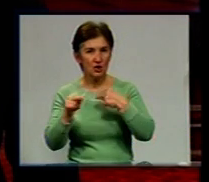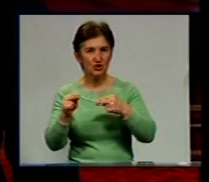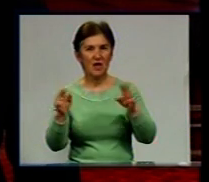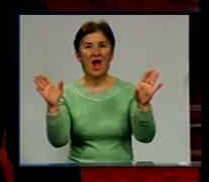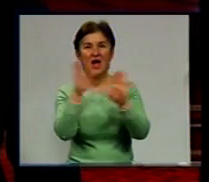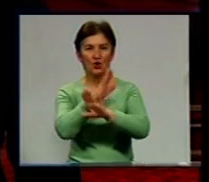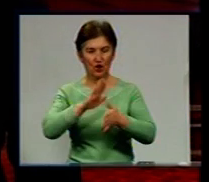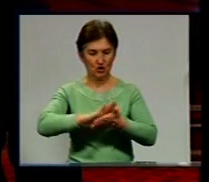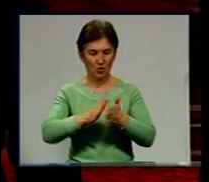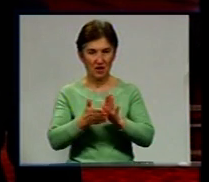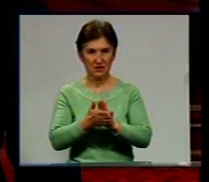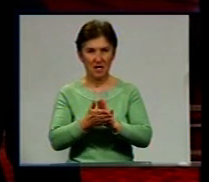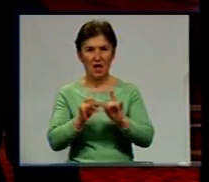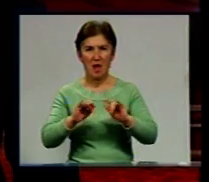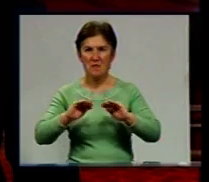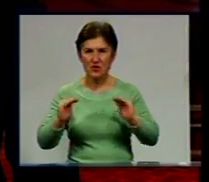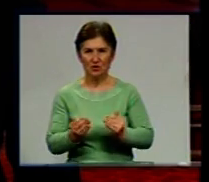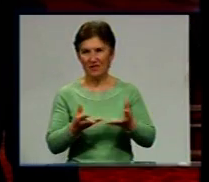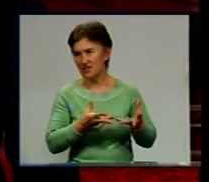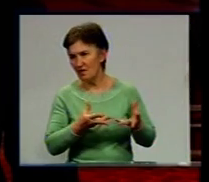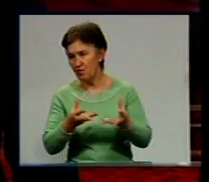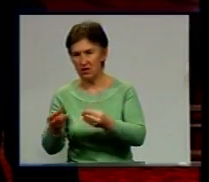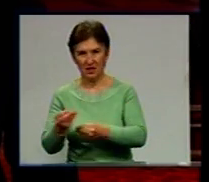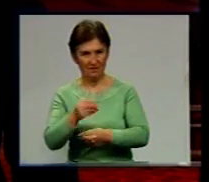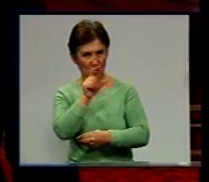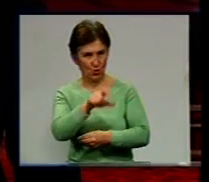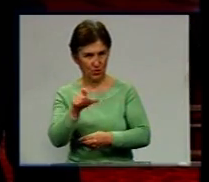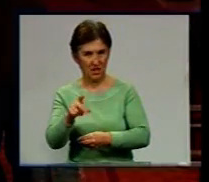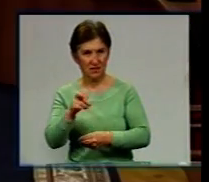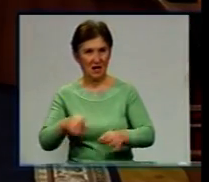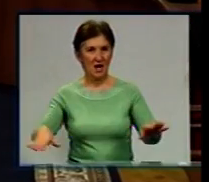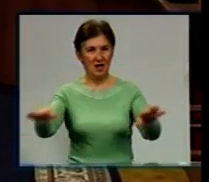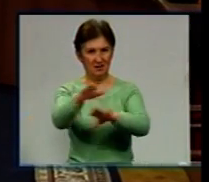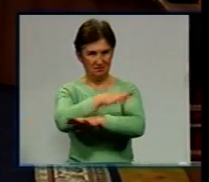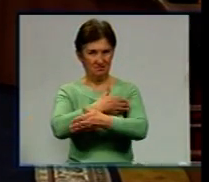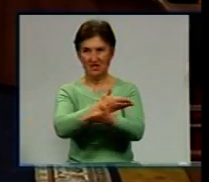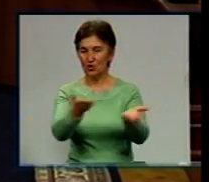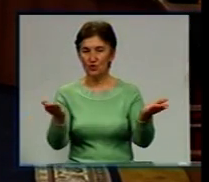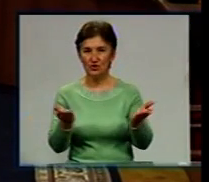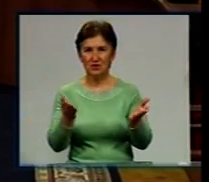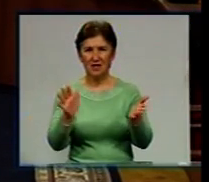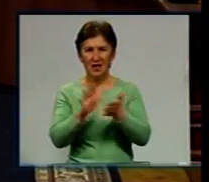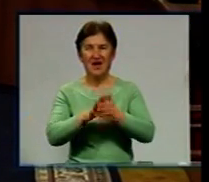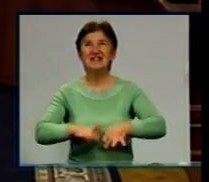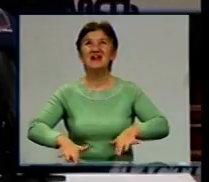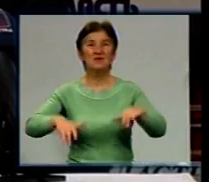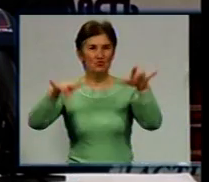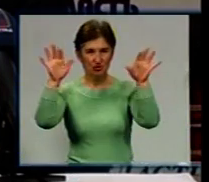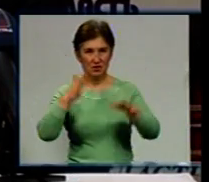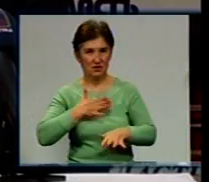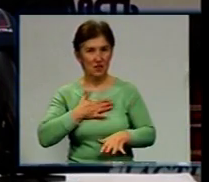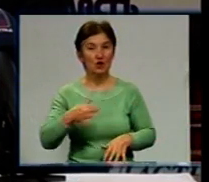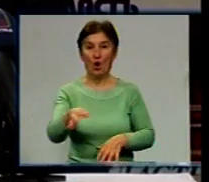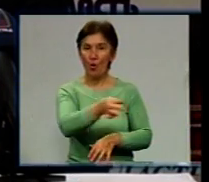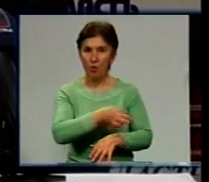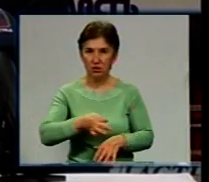ситуацію та мінімізувати вплив людини на навколишнє середовище. Передусім йшлося про засміченість області. Очільникам районів губернатор Андрій